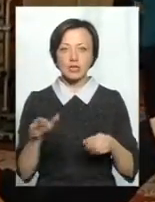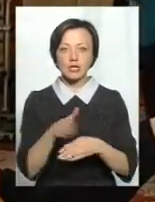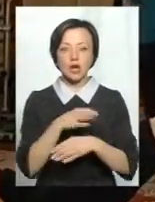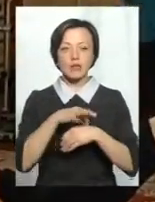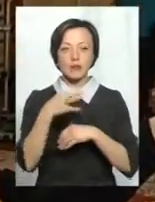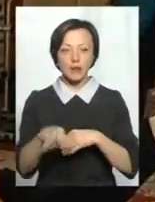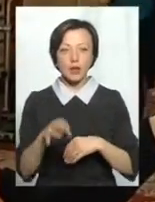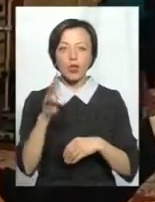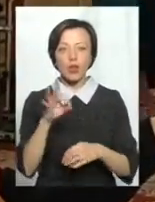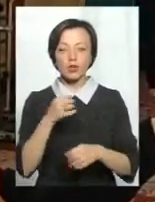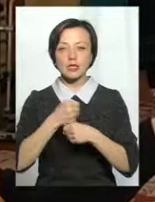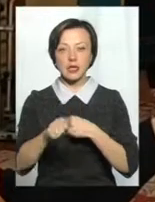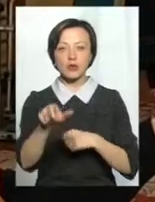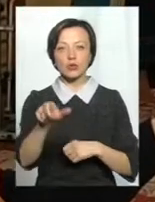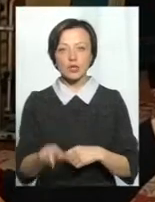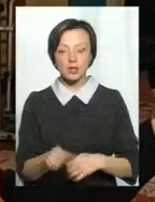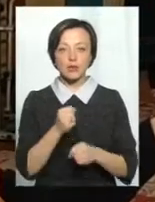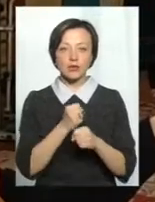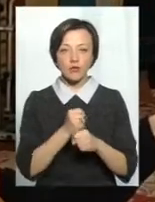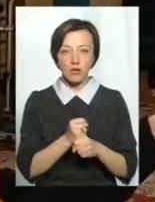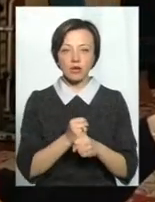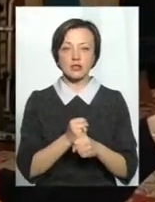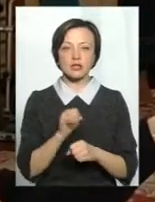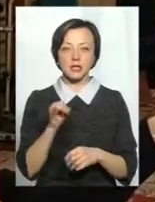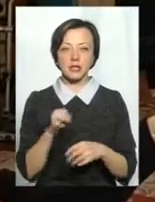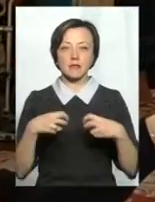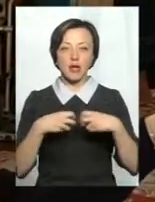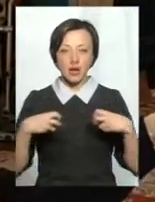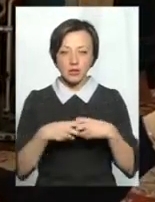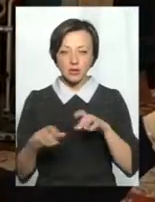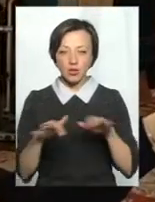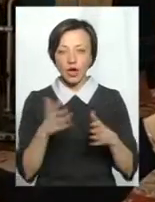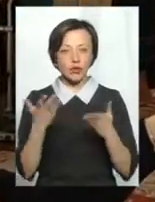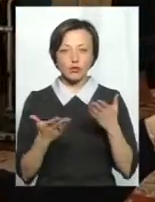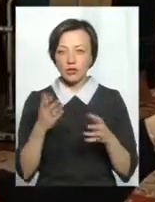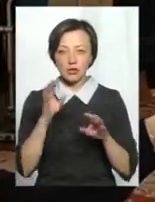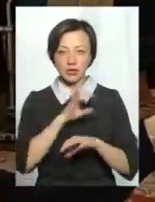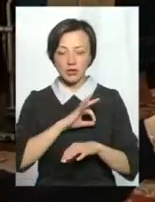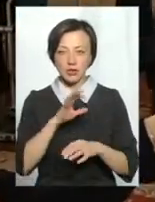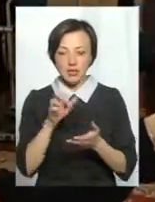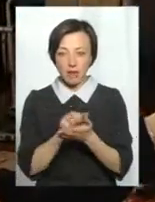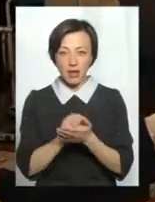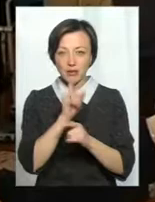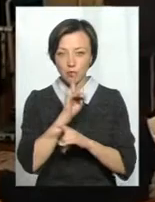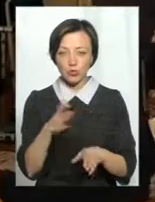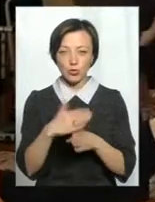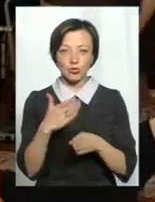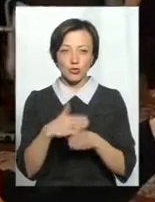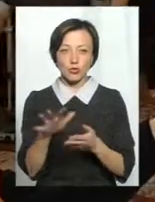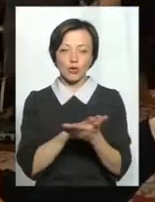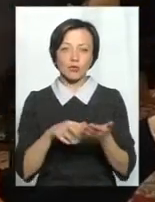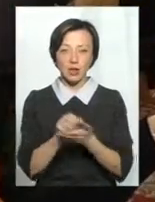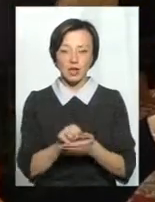біль, але заставити людину до праці, і ці м'язи, якщо ними не будемо займатися, вони поступово